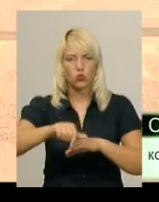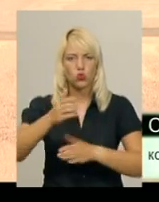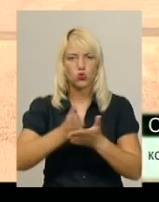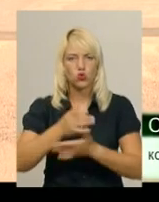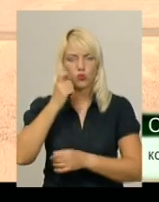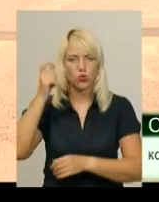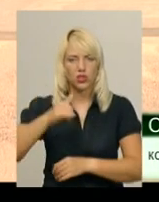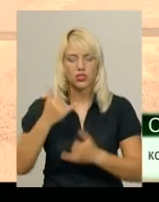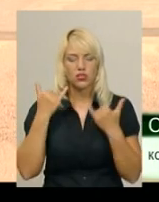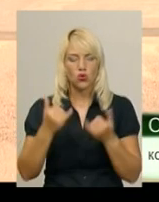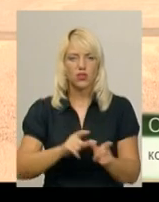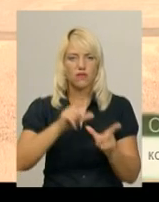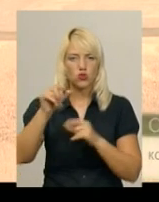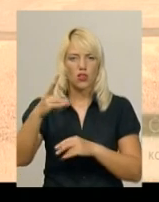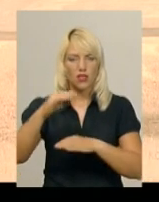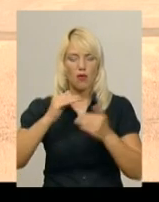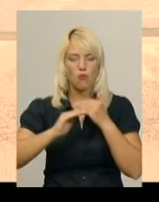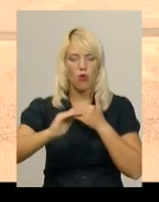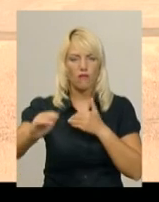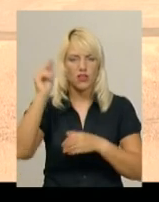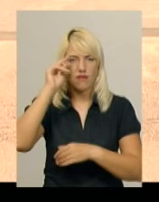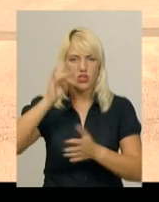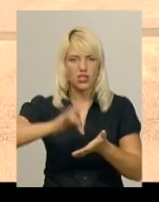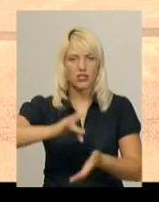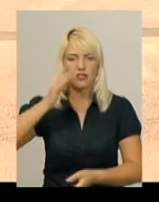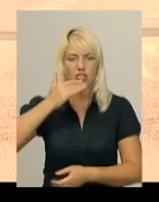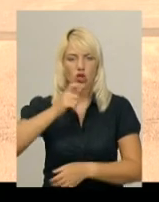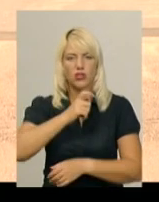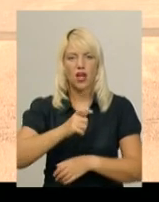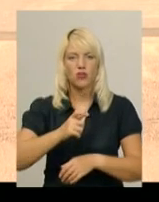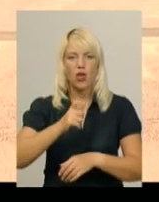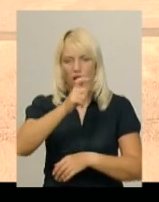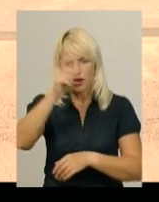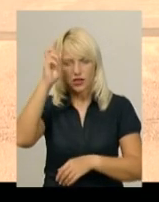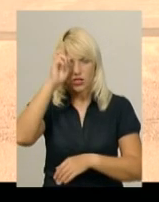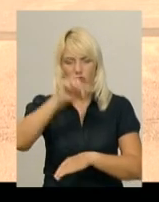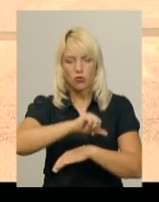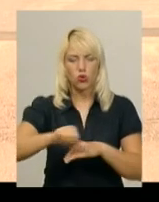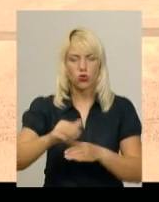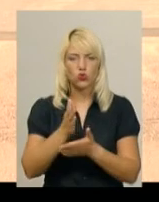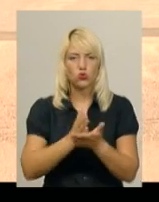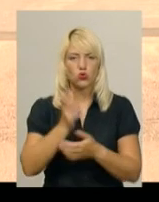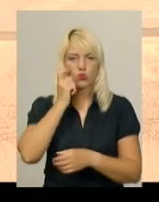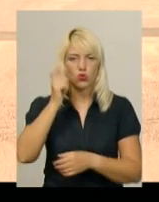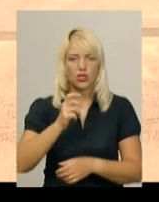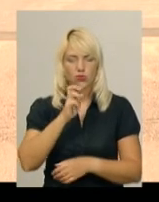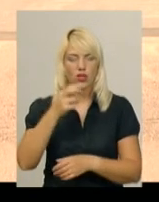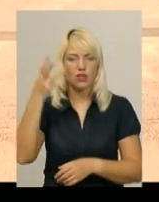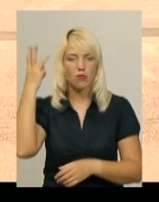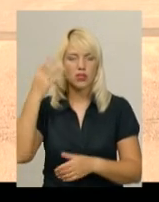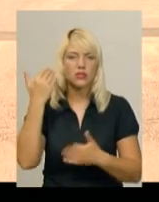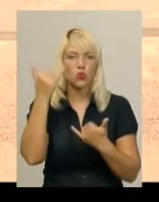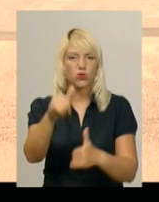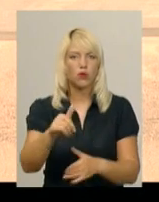України сьогодні вирушають на польовий навчальний центр Національної академії Державної прикордонної служби України імені Богдана Хмельницького. У них